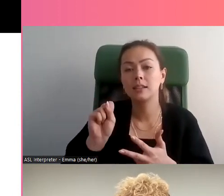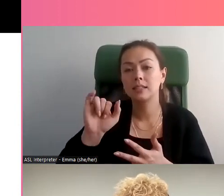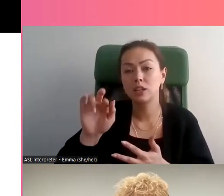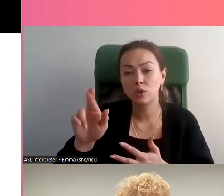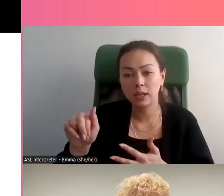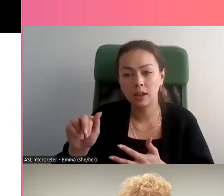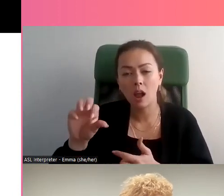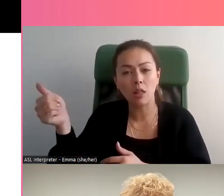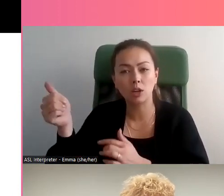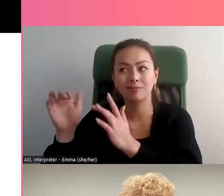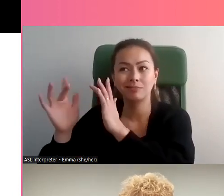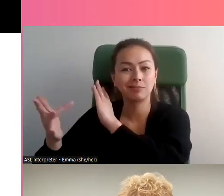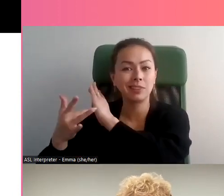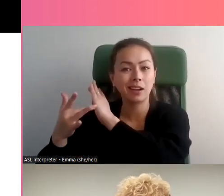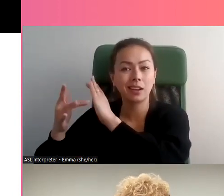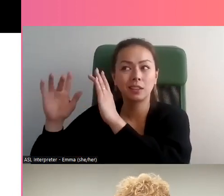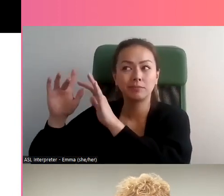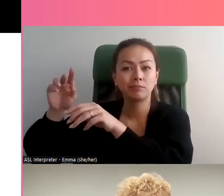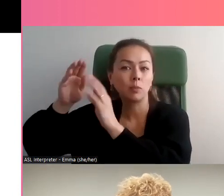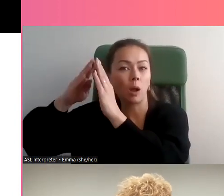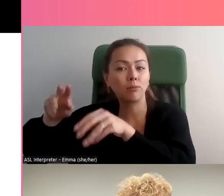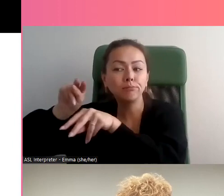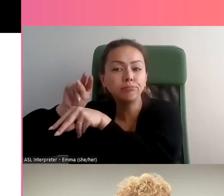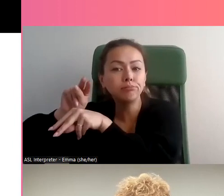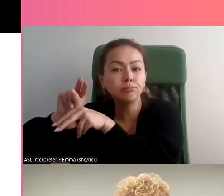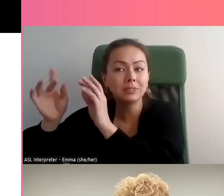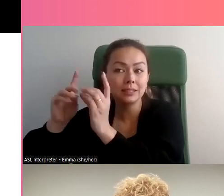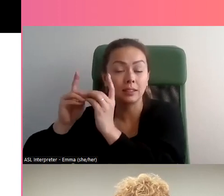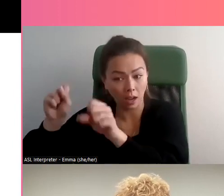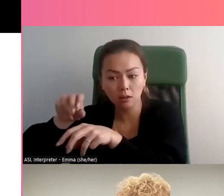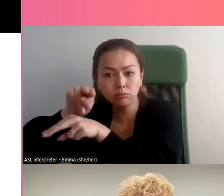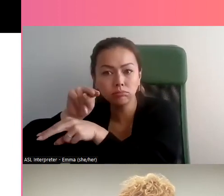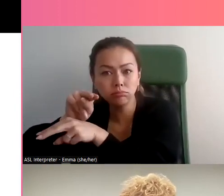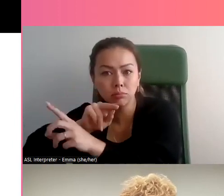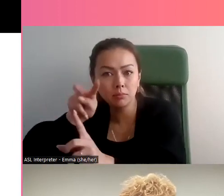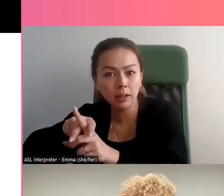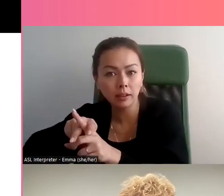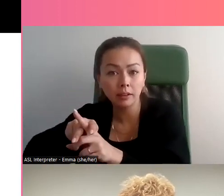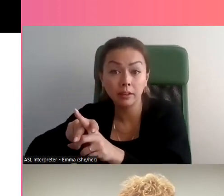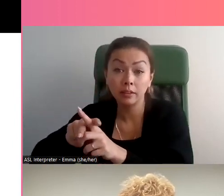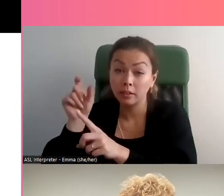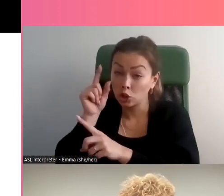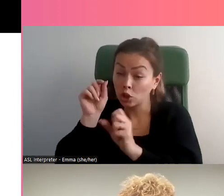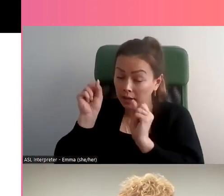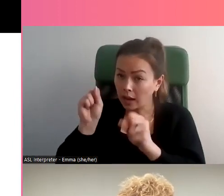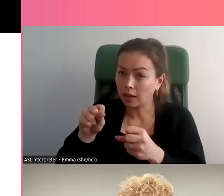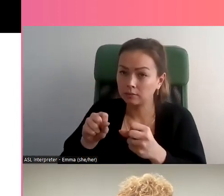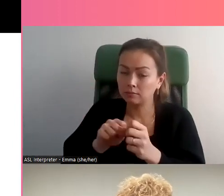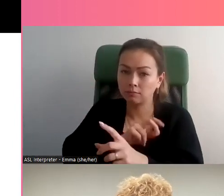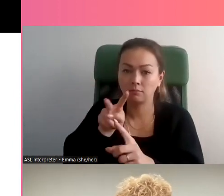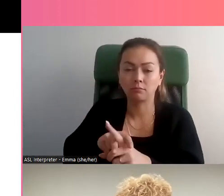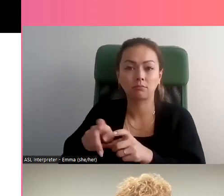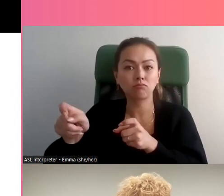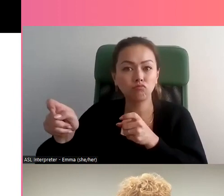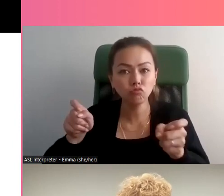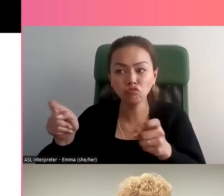que Alexa ou Siri afin de surveiller quelqu'un. Bien entendu, cela peut être fait de façon coercitive